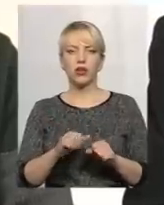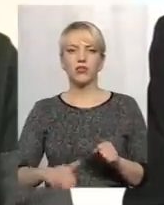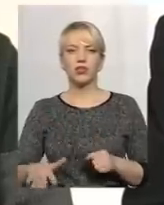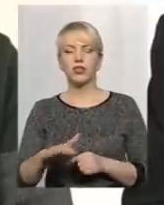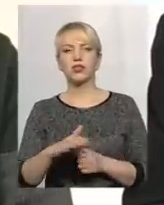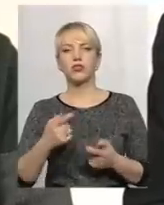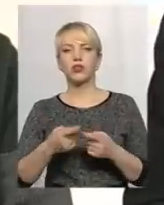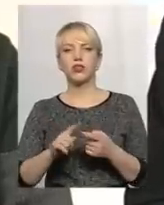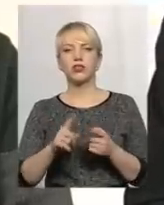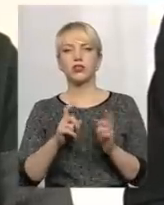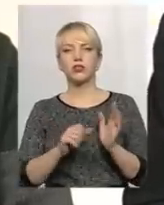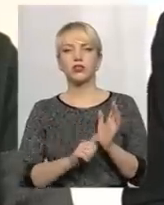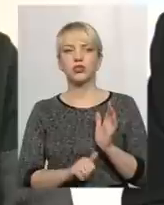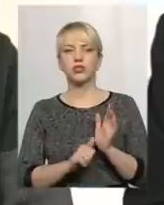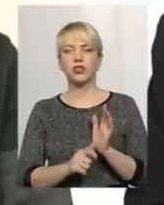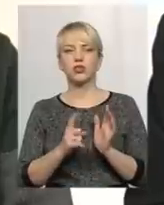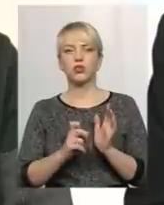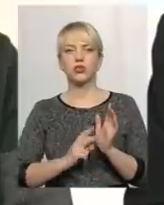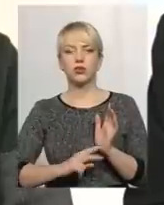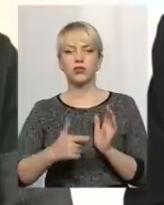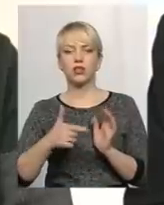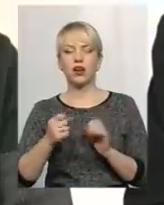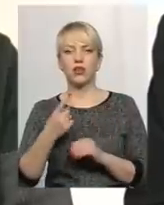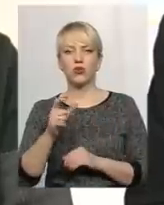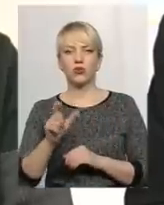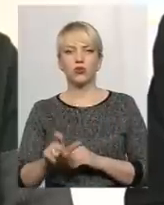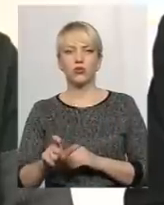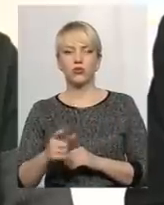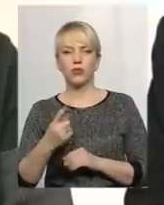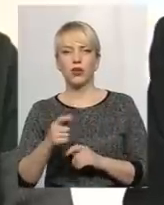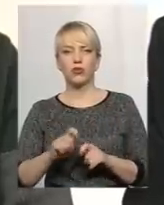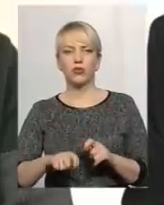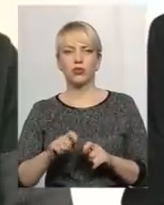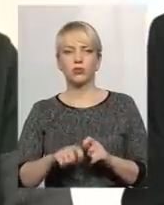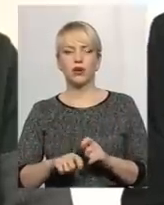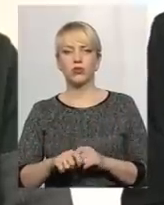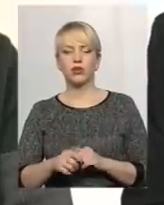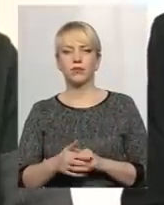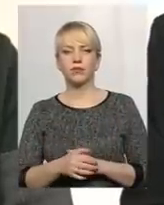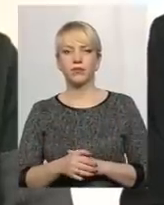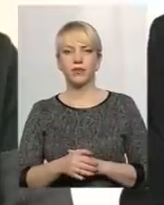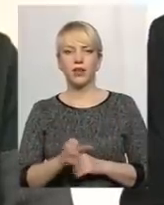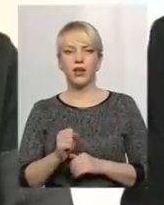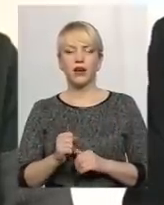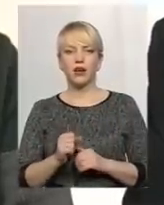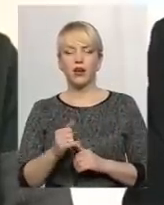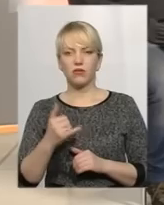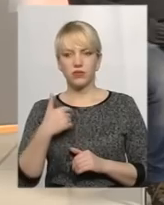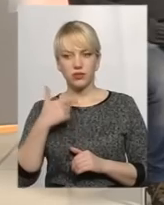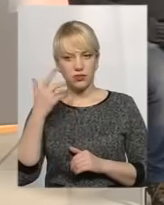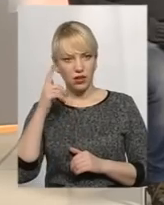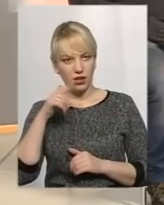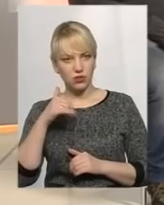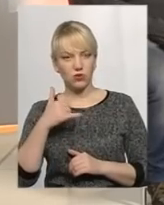виходить по 160-170 гектарів на одну особу, на одного інспектора, маю це на увазі. Ну, знаєте, в мене,